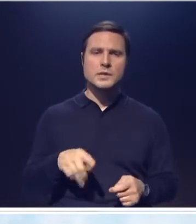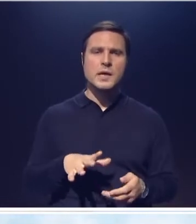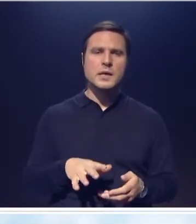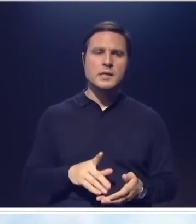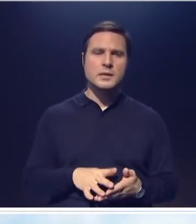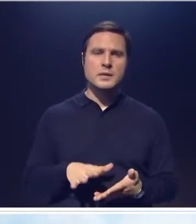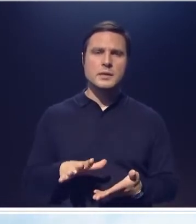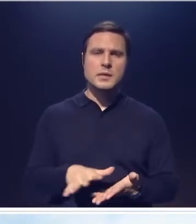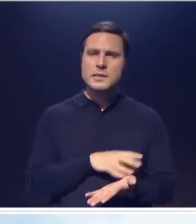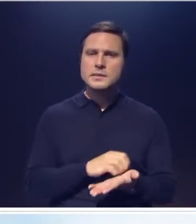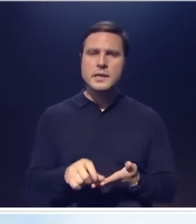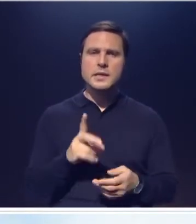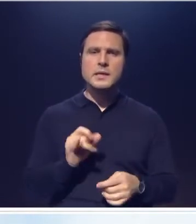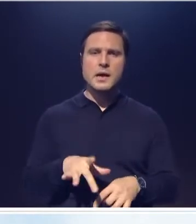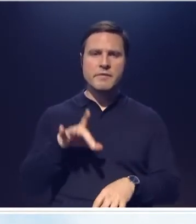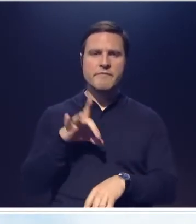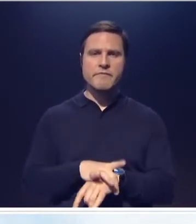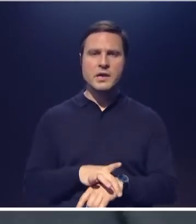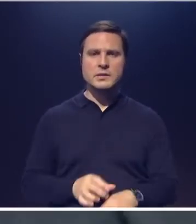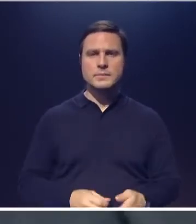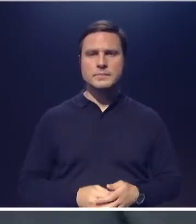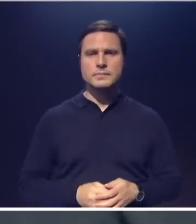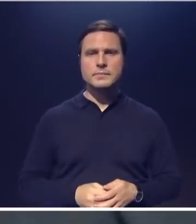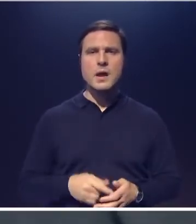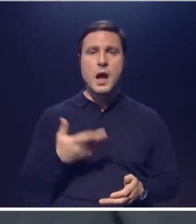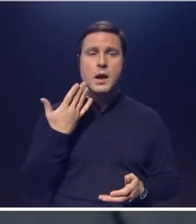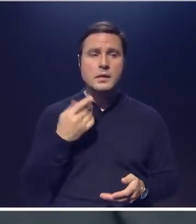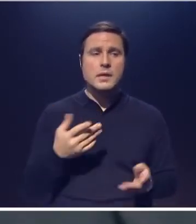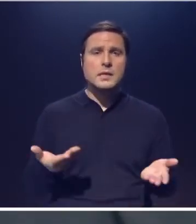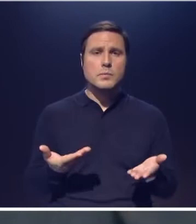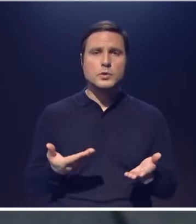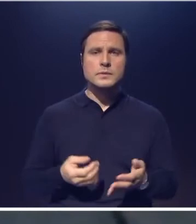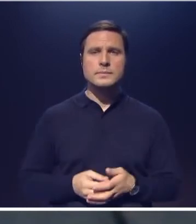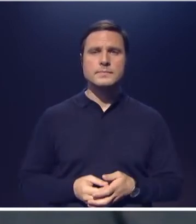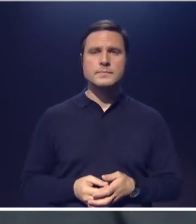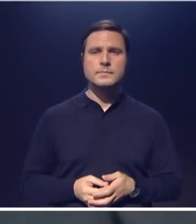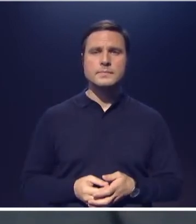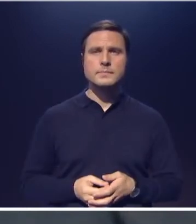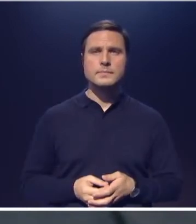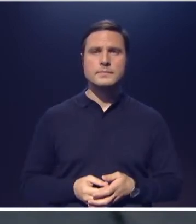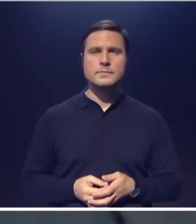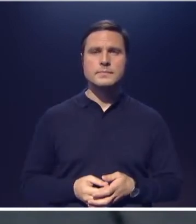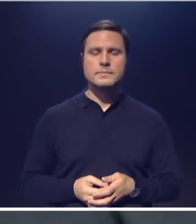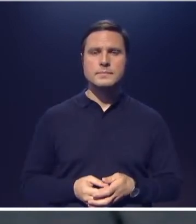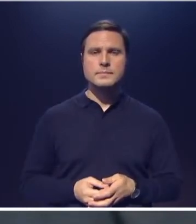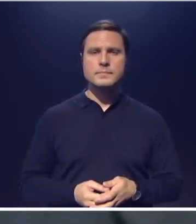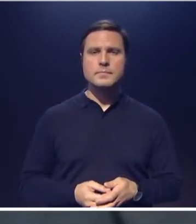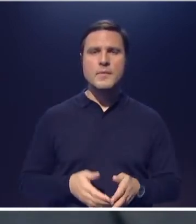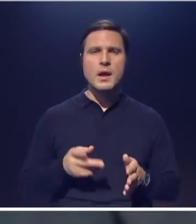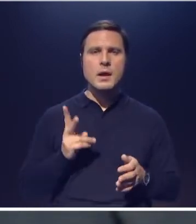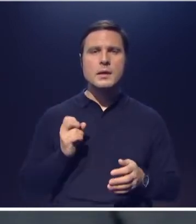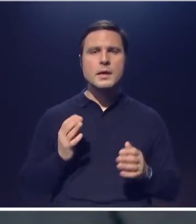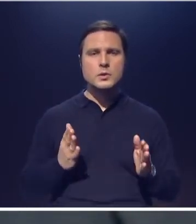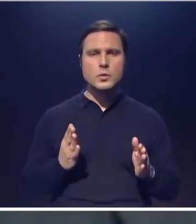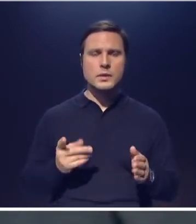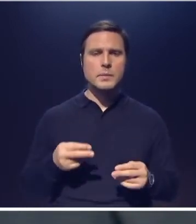это как факт? Это когда-нибудь страсть... можно искоренить. Да, пройдет. Как только